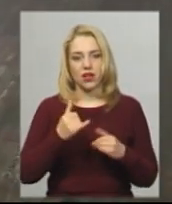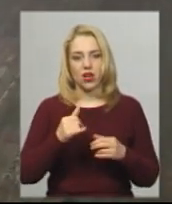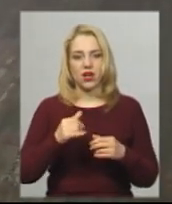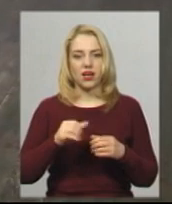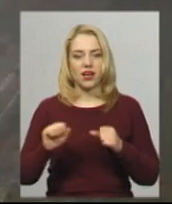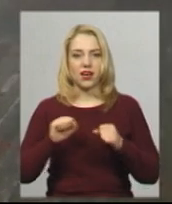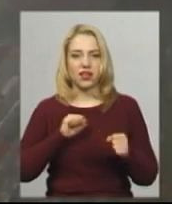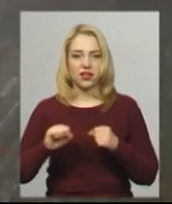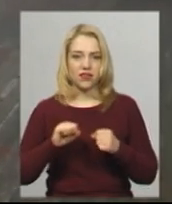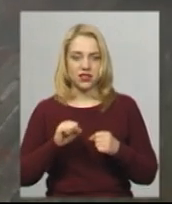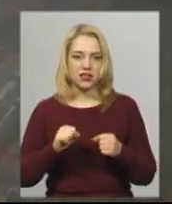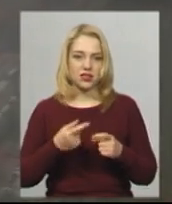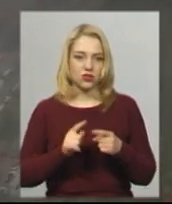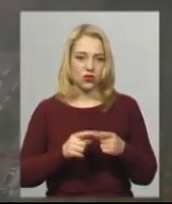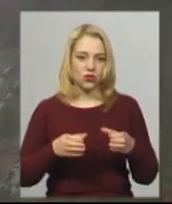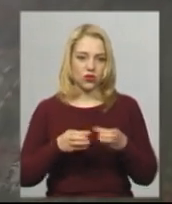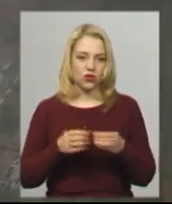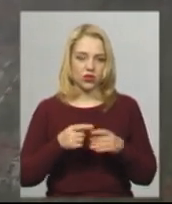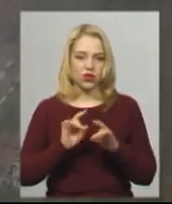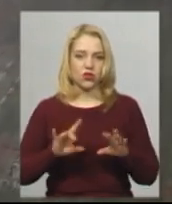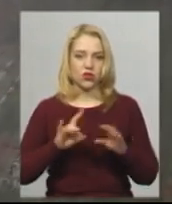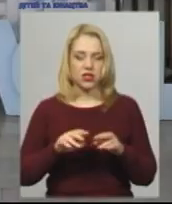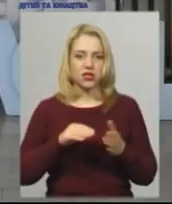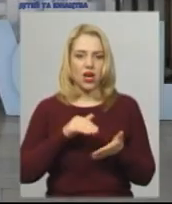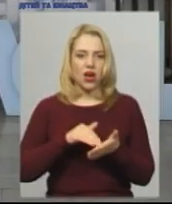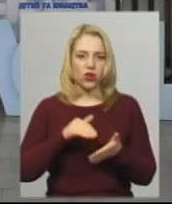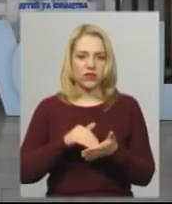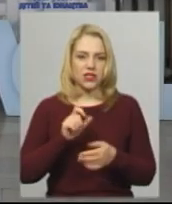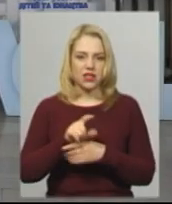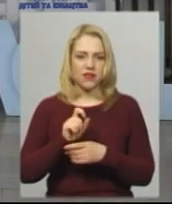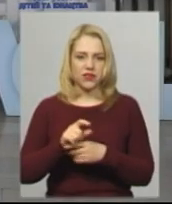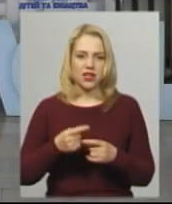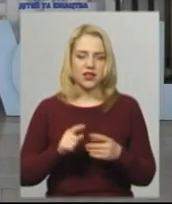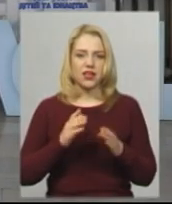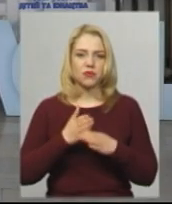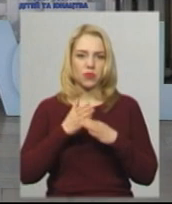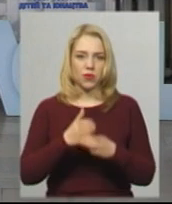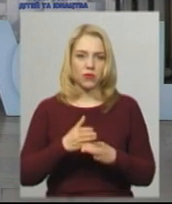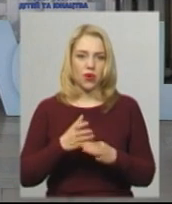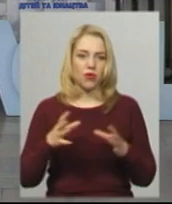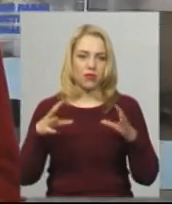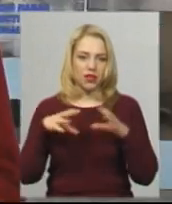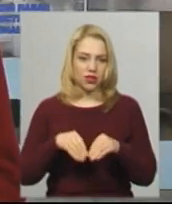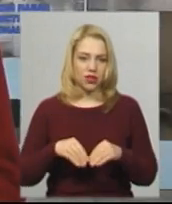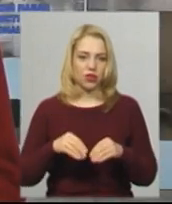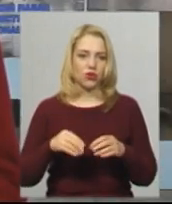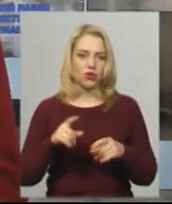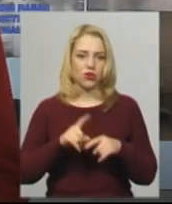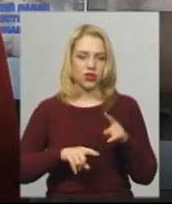Катерина Товста, каже, що хореографічні завдання в режимі онлайн сприяли об'єднанню родин учасників колективу.